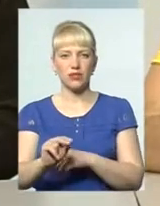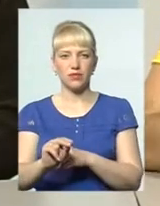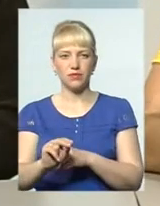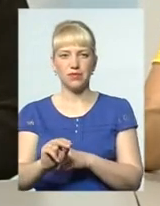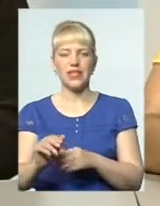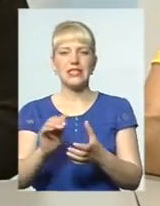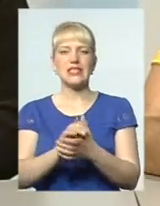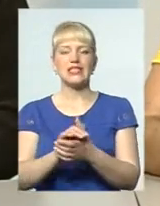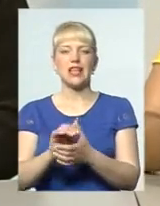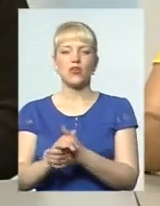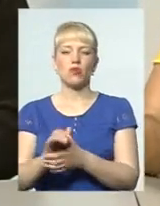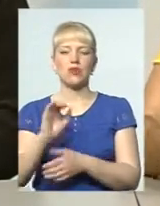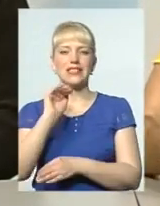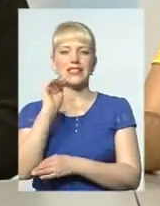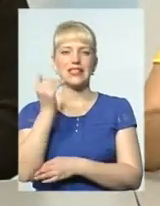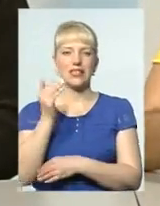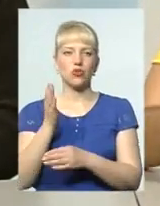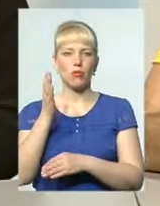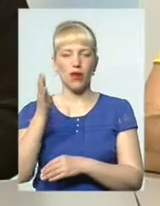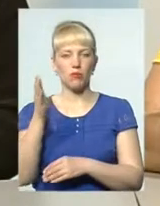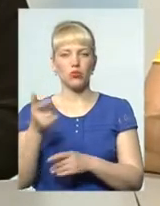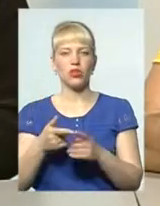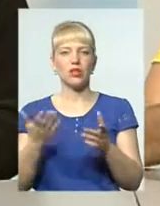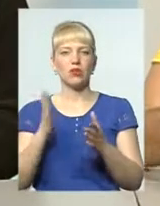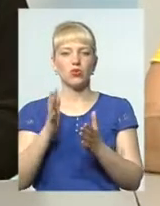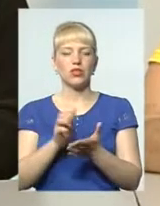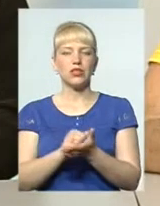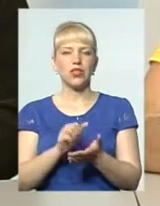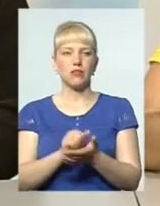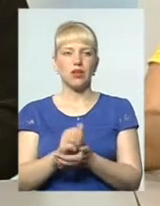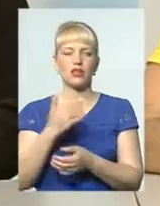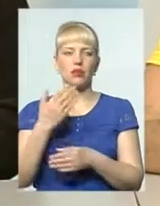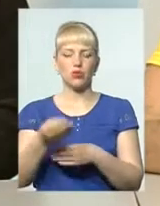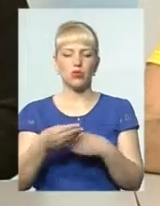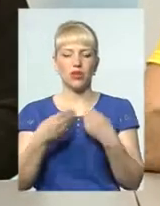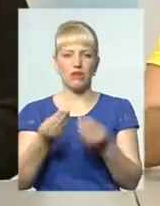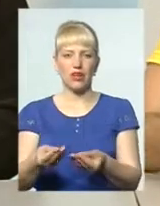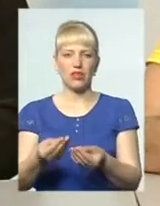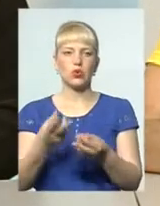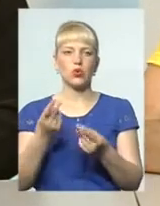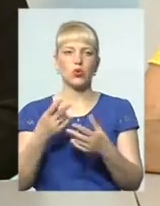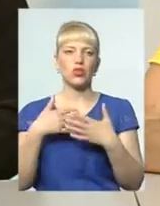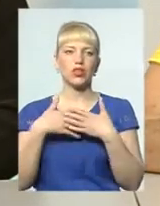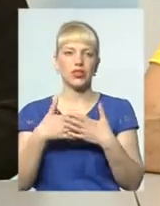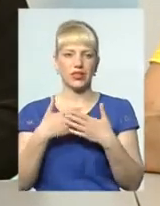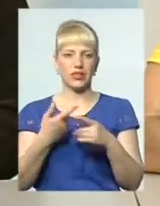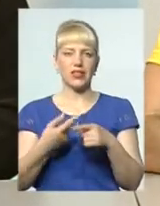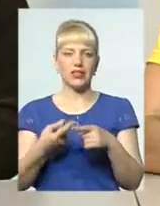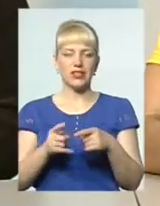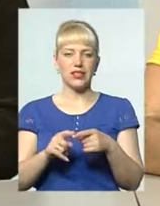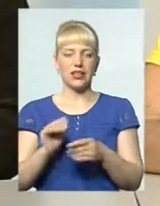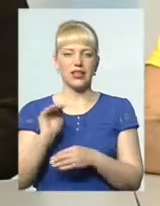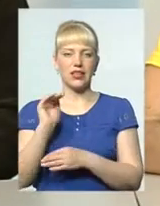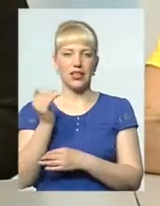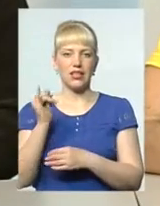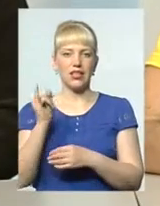і знайомлять з дитиною в майбутній перспективі, з якою вони будуть займатися, якою вони будуть давати друге життя, друге дихання. І це в Києві